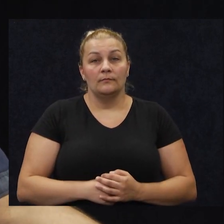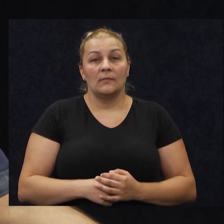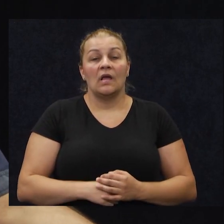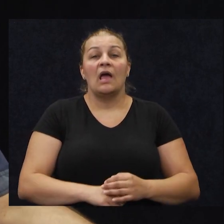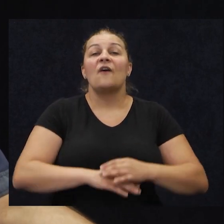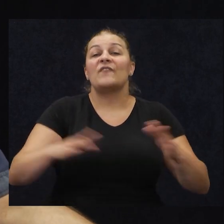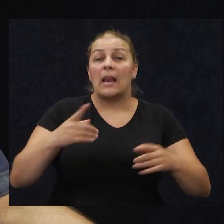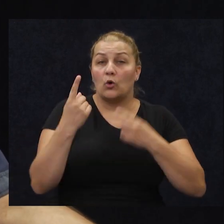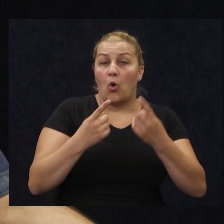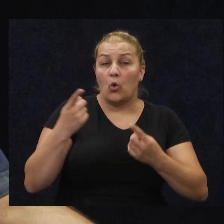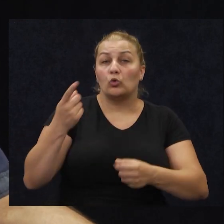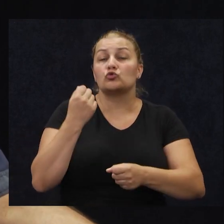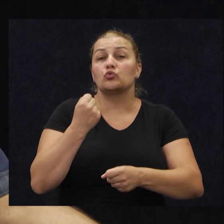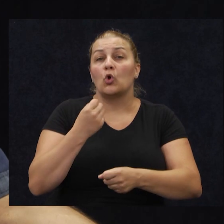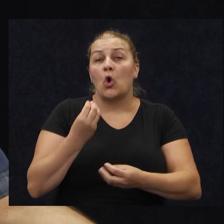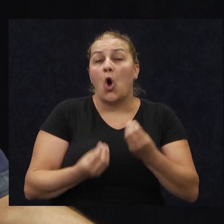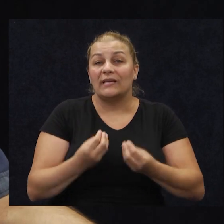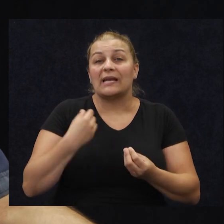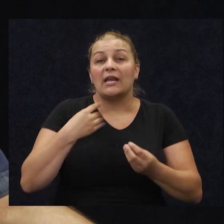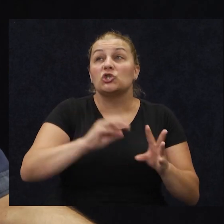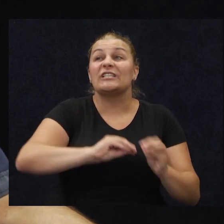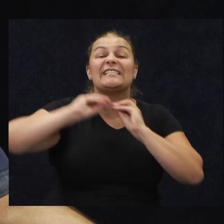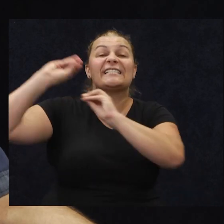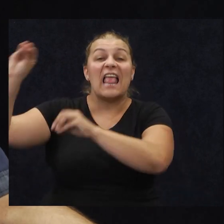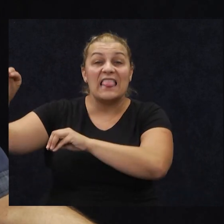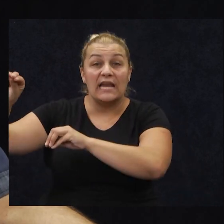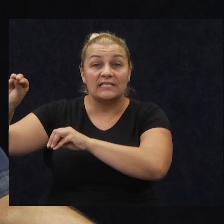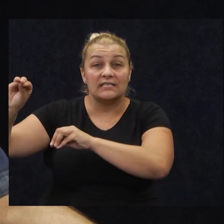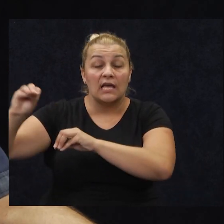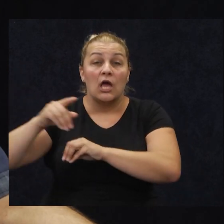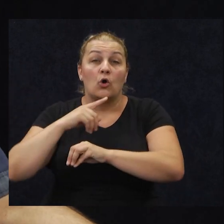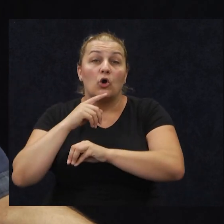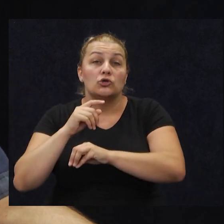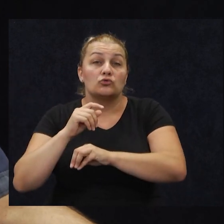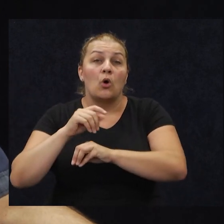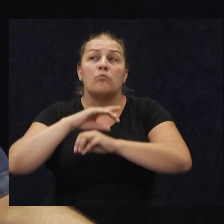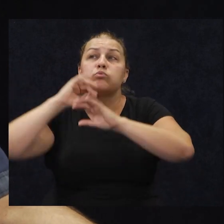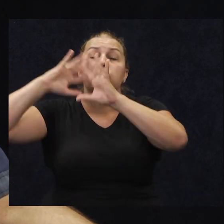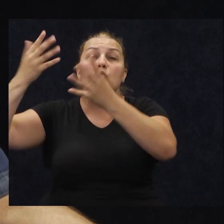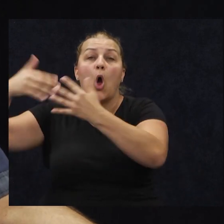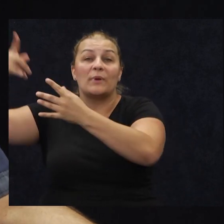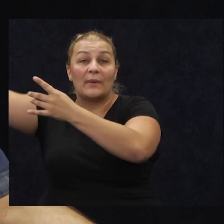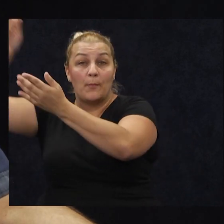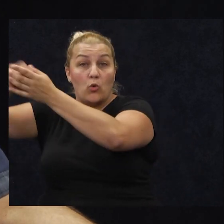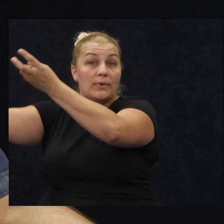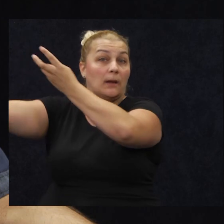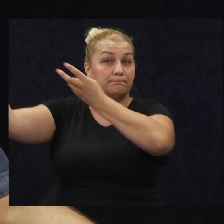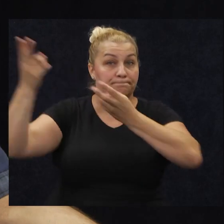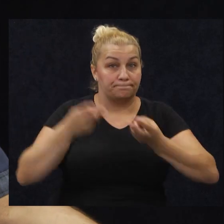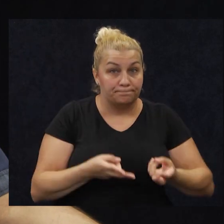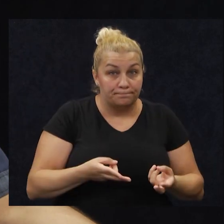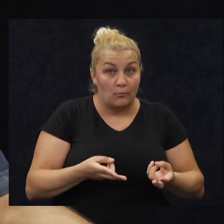Veliku ulogu su odigrali naši iseljenici, koji su jednu gomilu opreme kupili za nas i